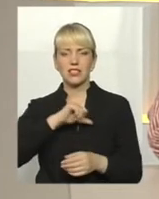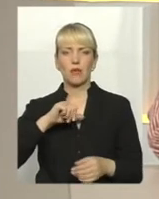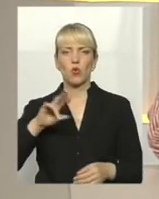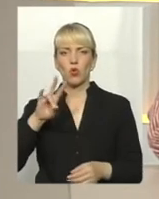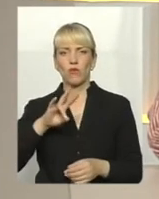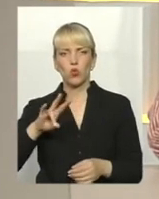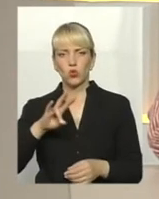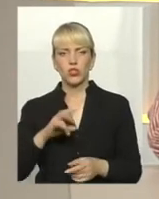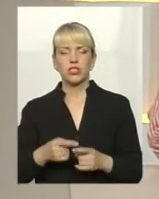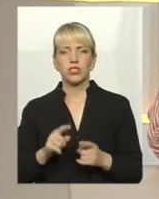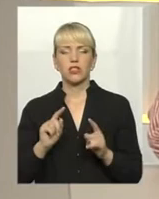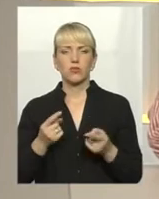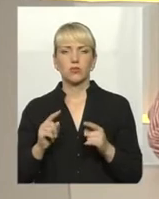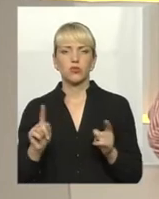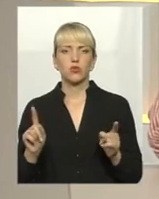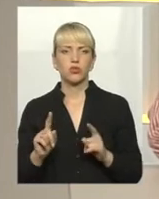Учці.